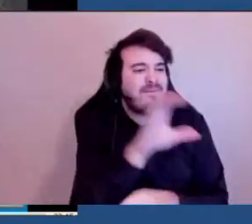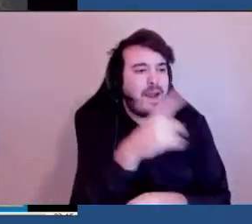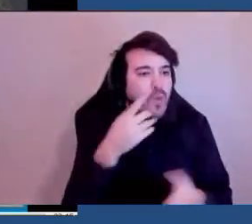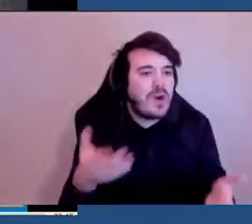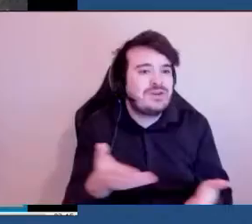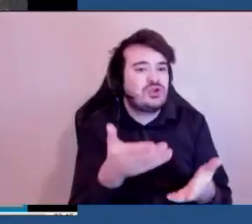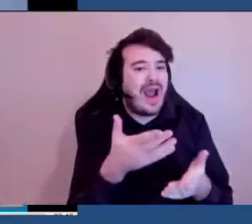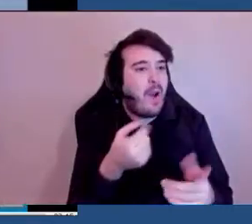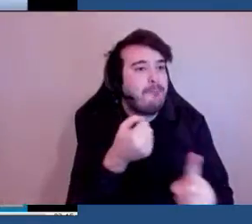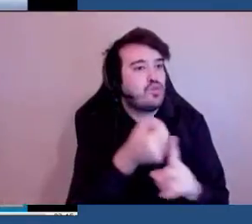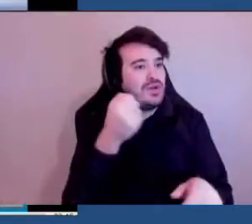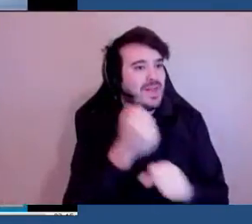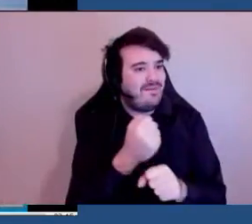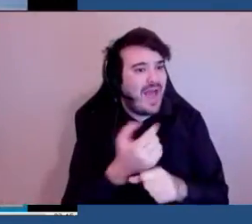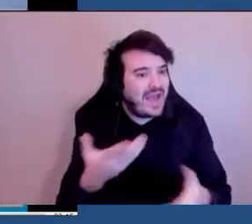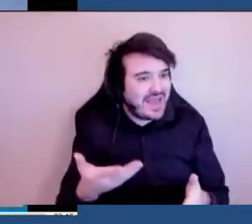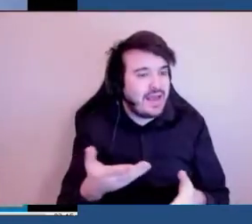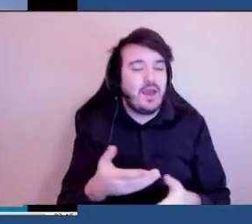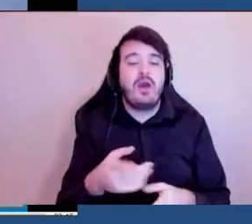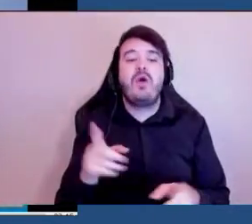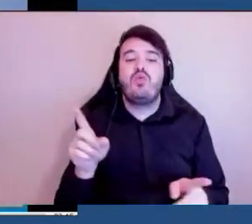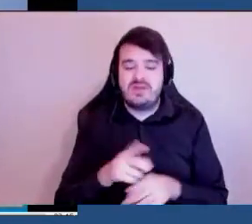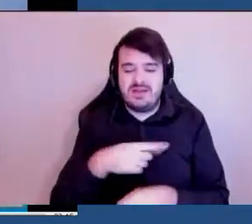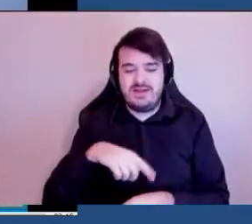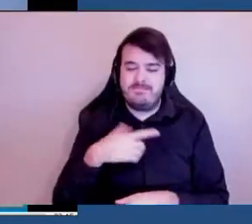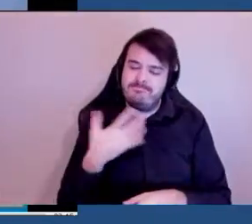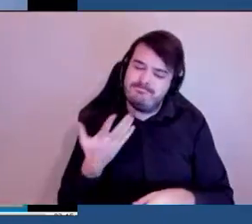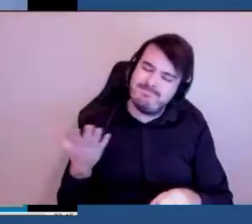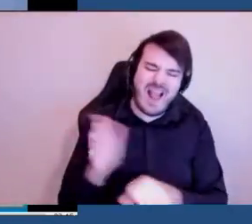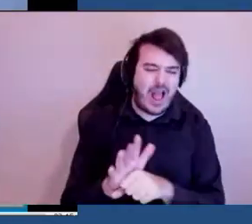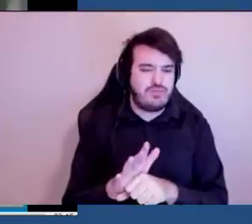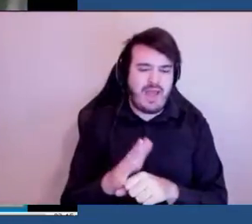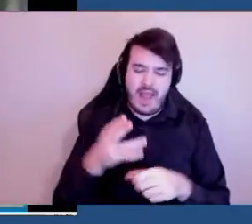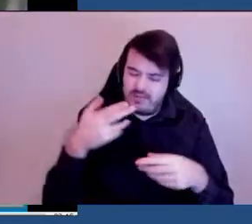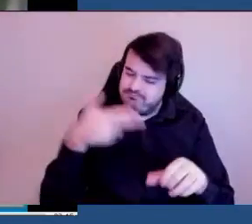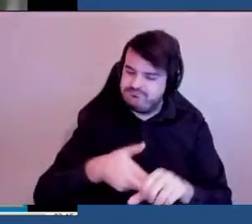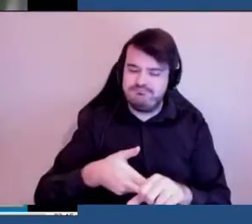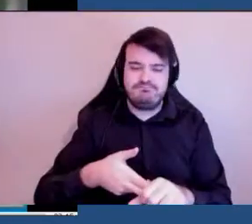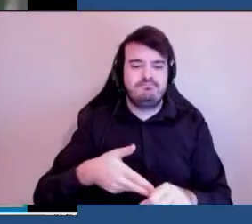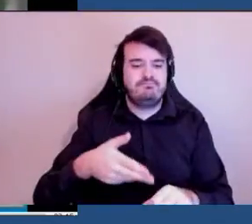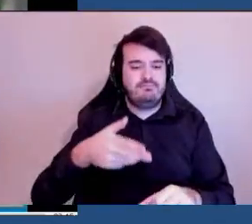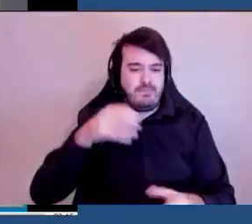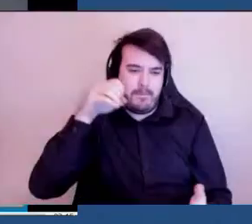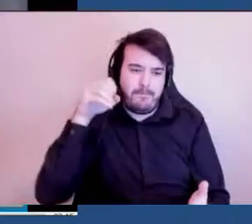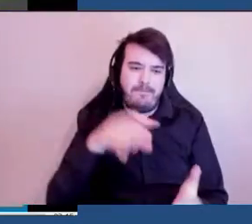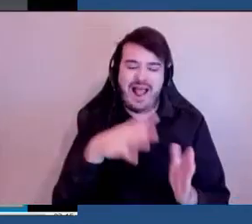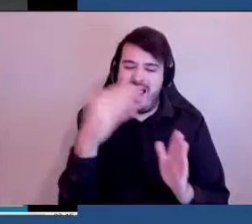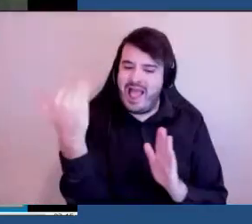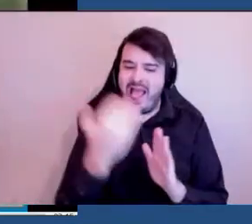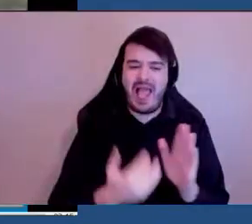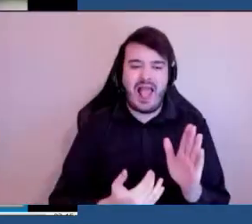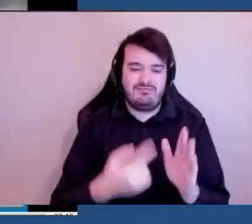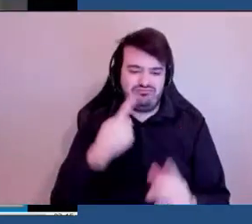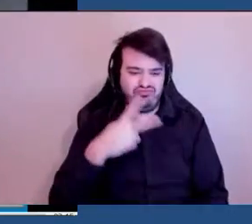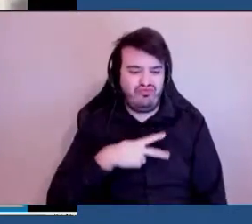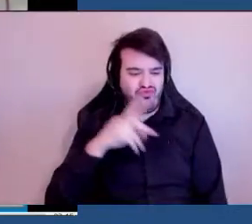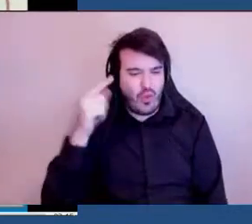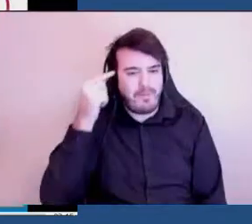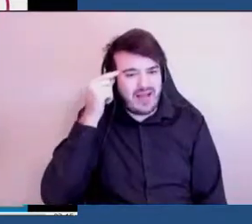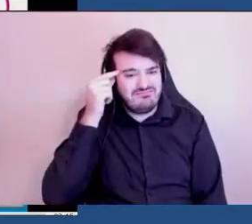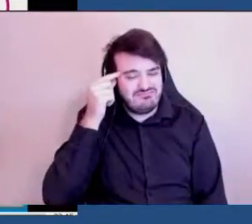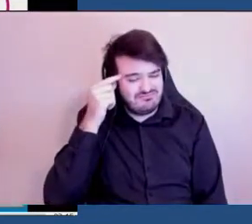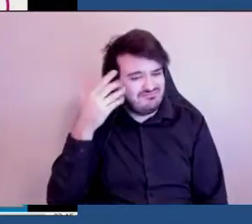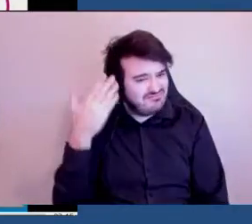d'emploi et notre engagement à un plan de notre gouvernement a fait